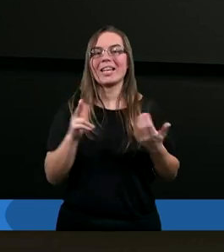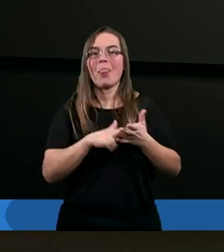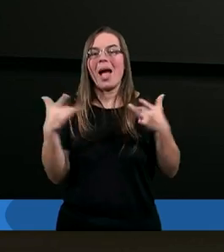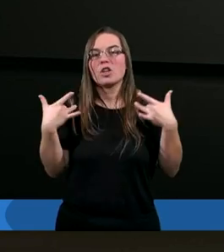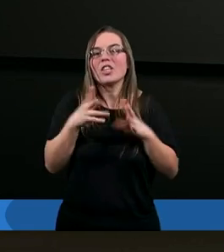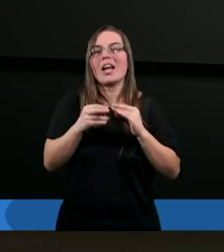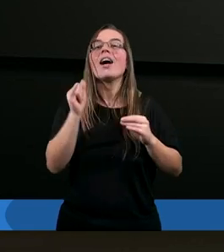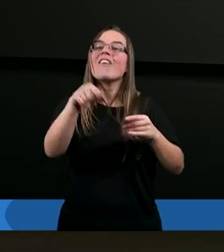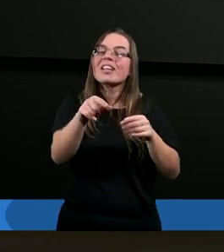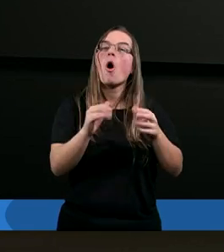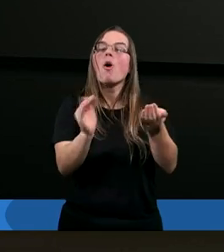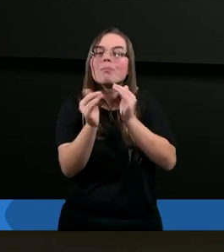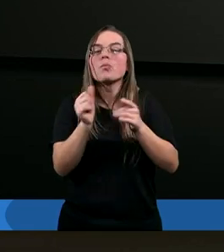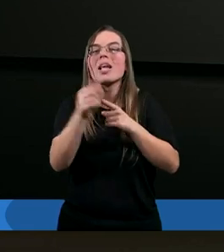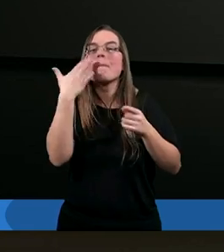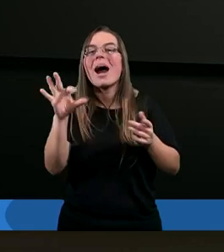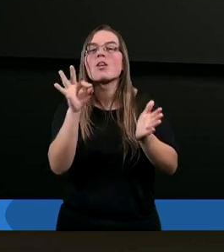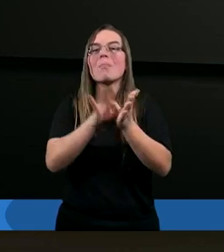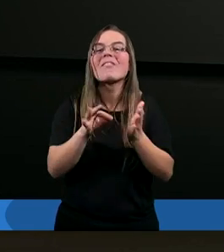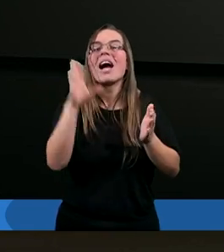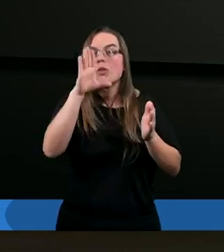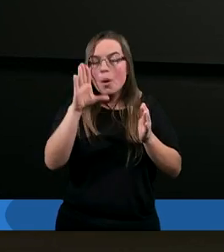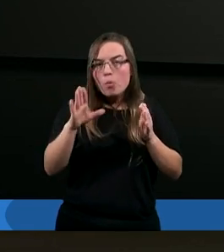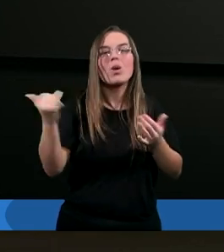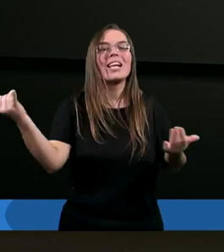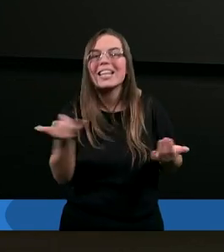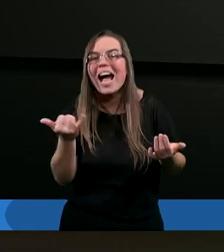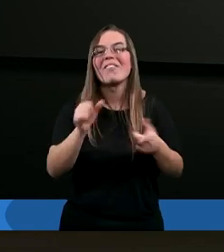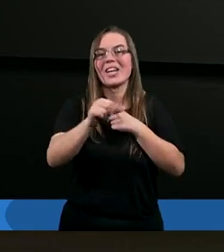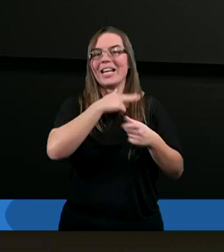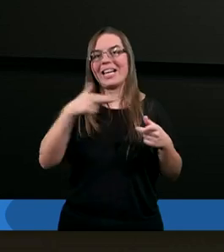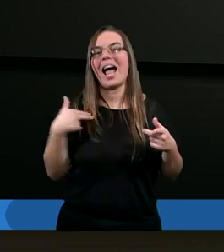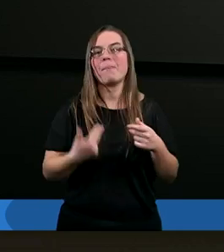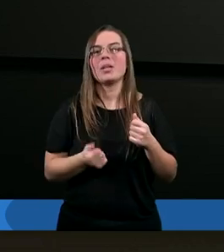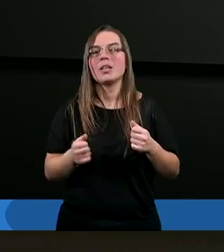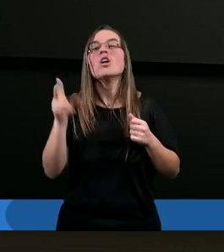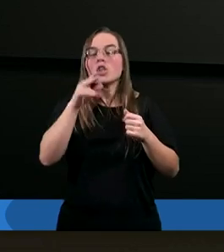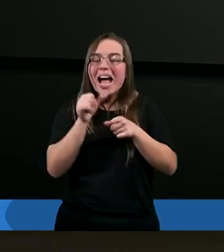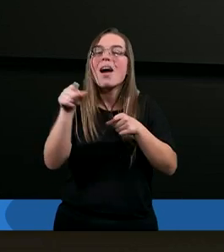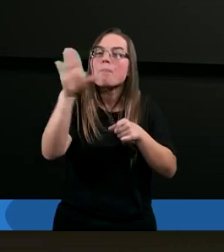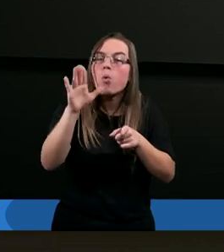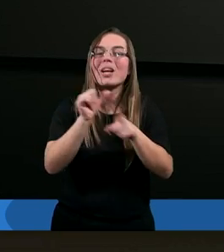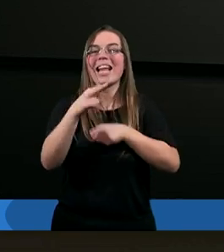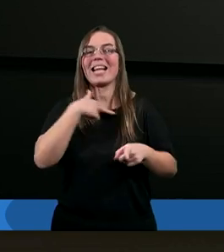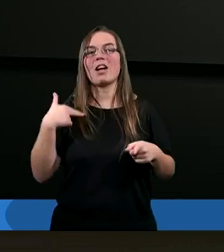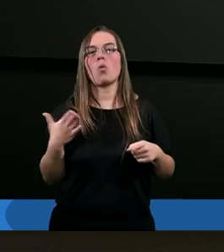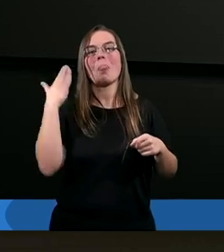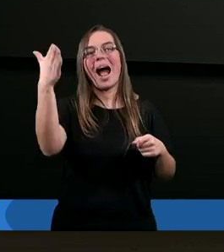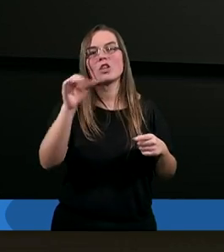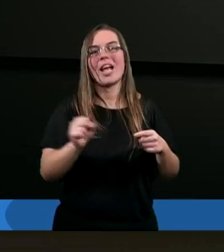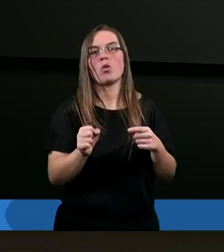już jest ale w tym wszystkim jest bardzo głęboki sens bo Bóg rozwiązał już problem zła to jest nasza nadzieja na przyszłość